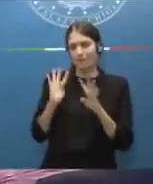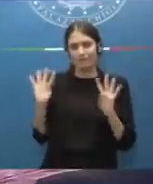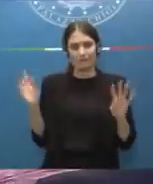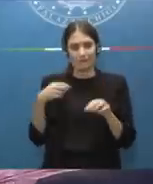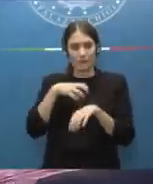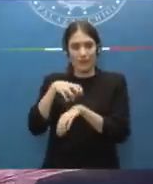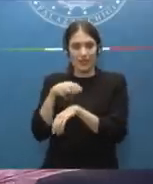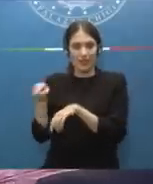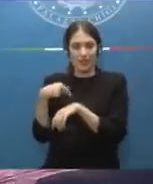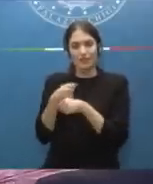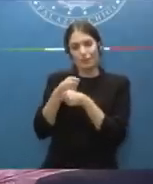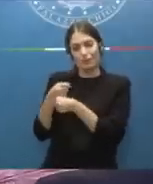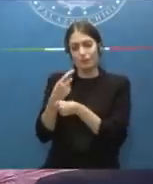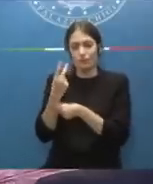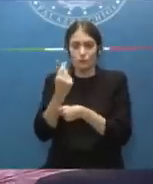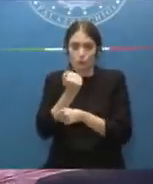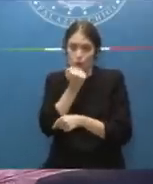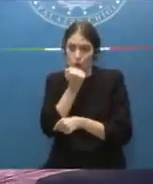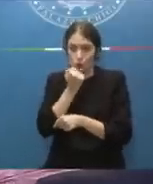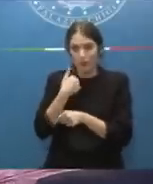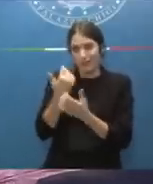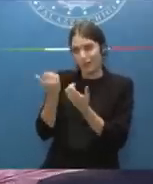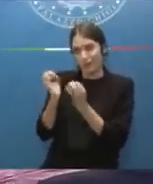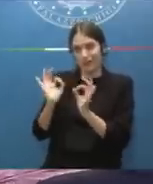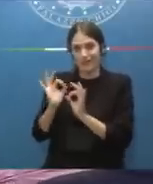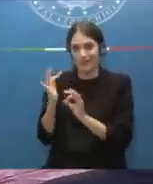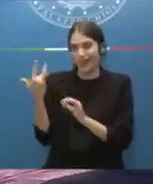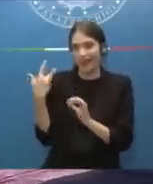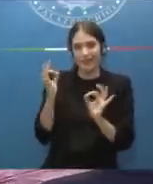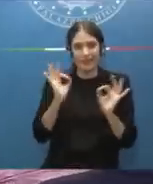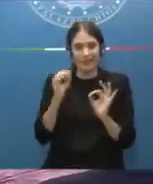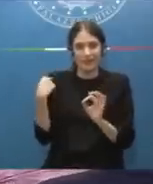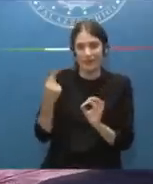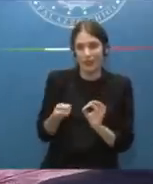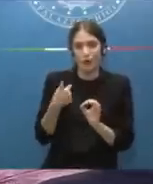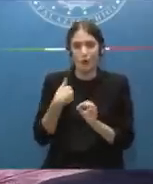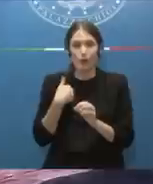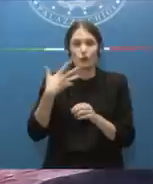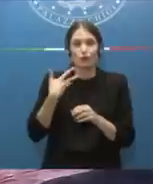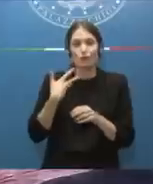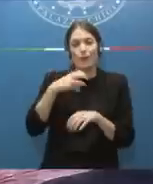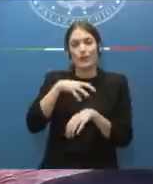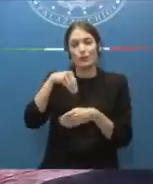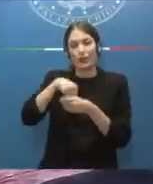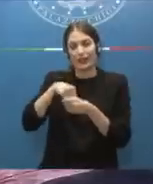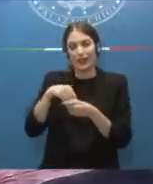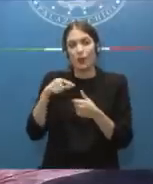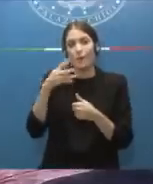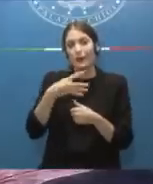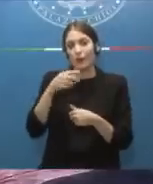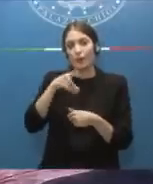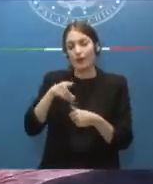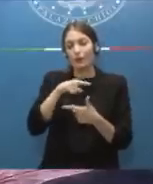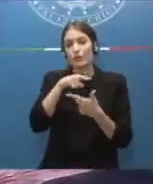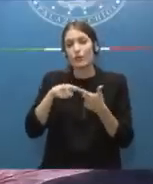che anzi mi scuso per non aver salutato e ringraziato finora il Ministro degli Interni Matteo Piantenosi, il Ministro della Giustizia